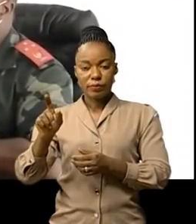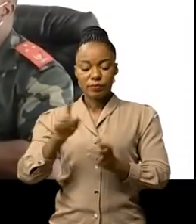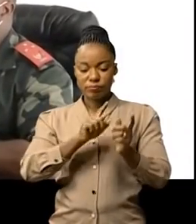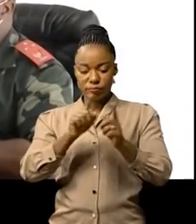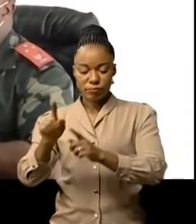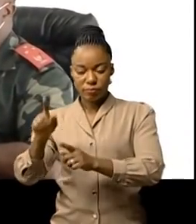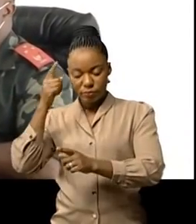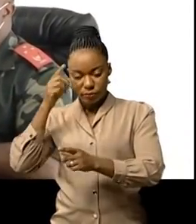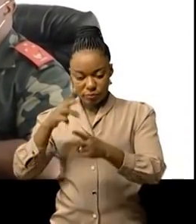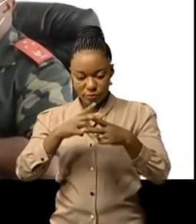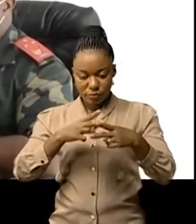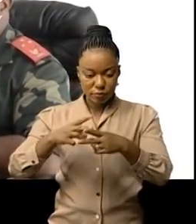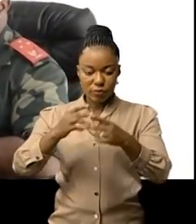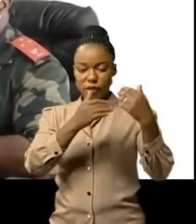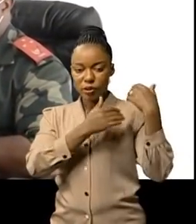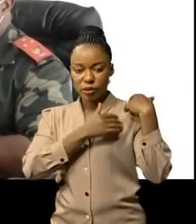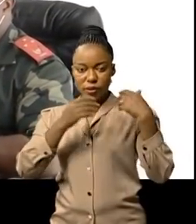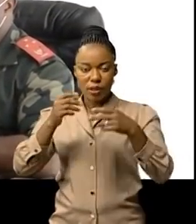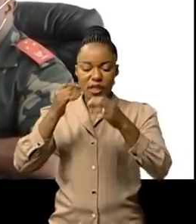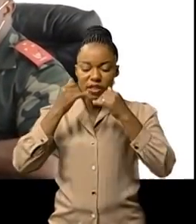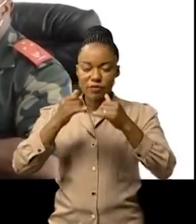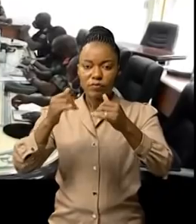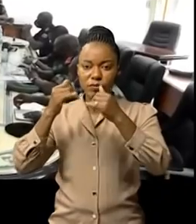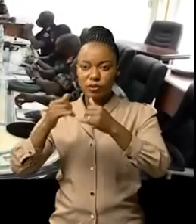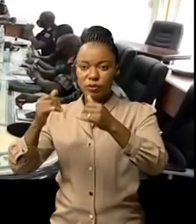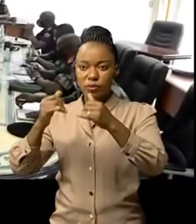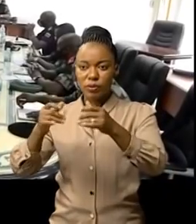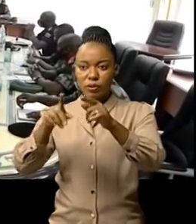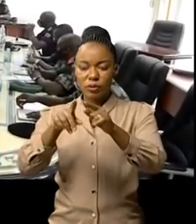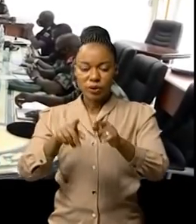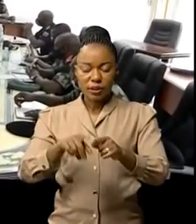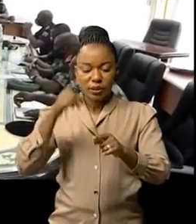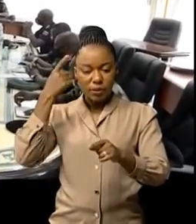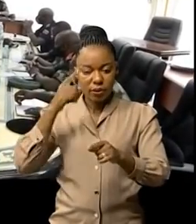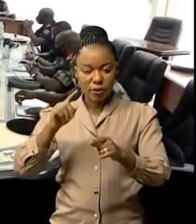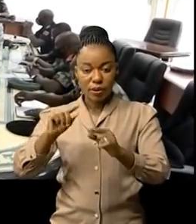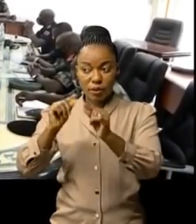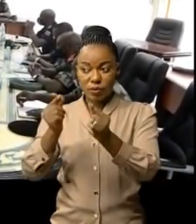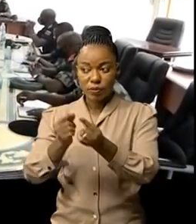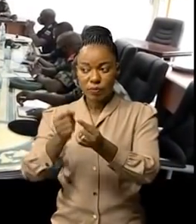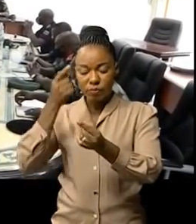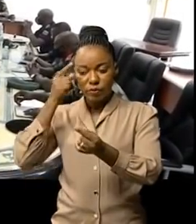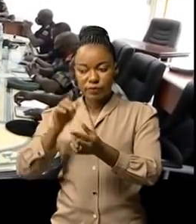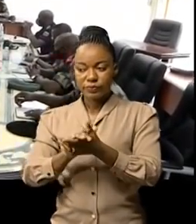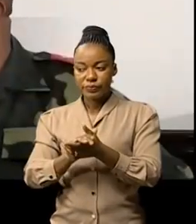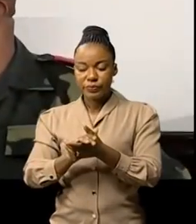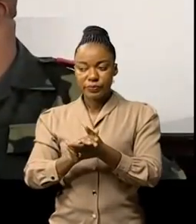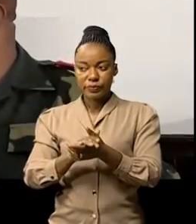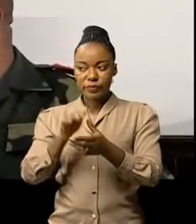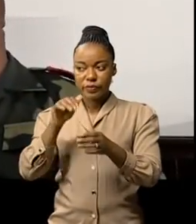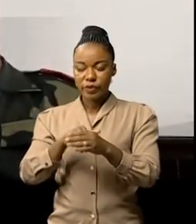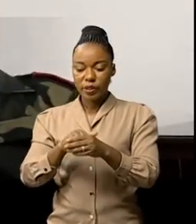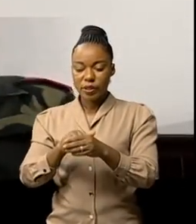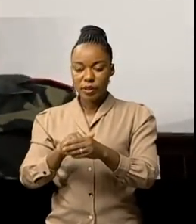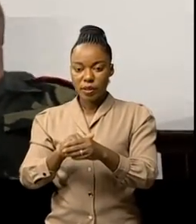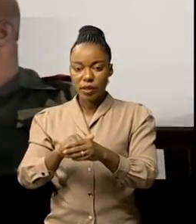des opérations et renseignements le lieutenant général Jean-Claude Yave avec les commandants des grandes unités qui interviennent sur le terrain. C